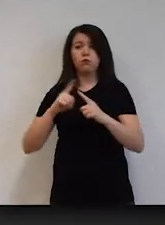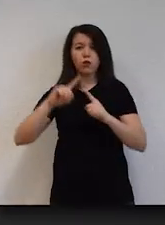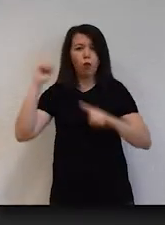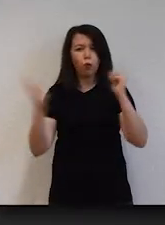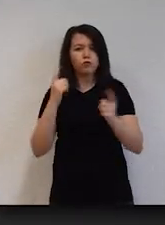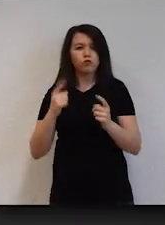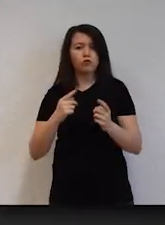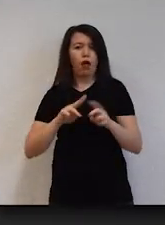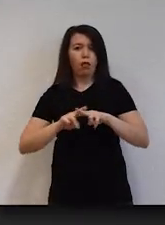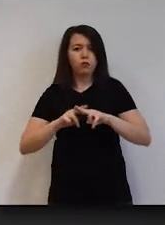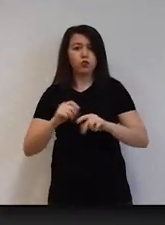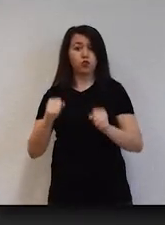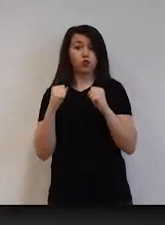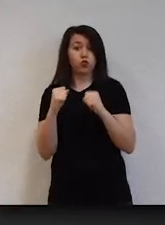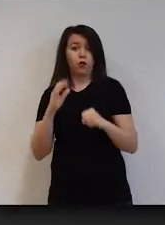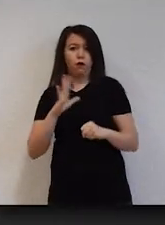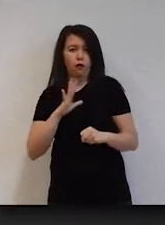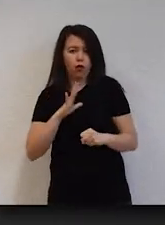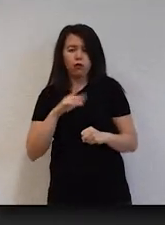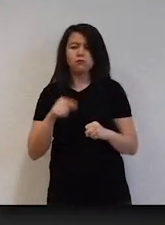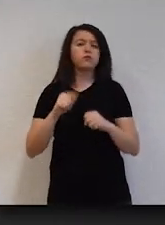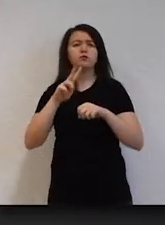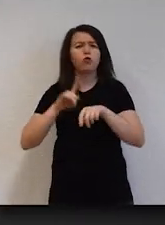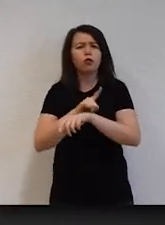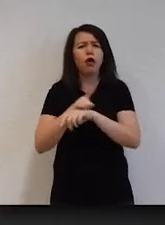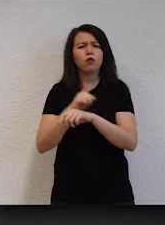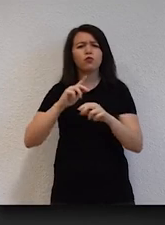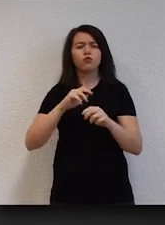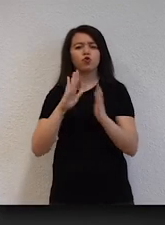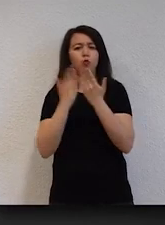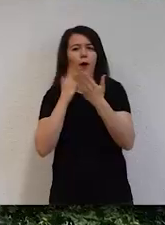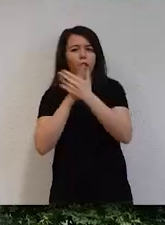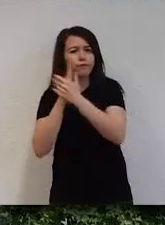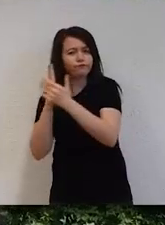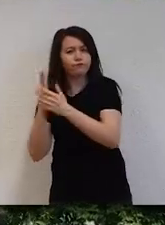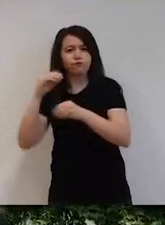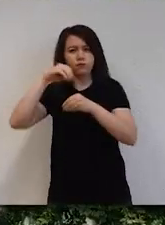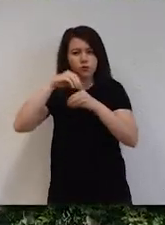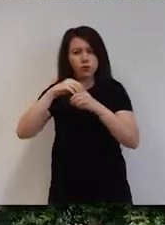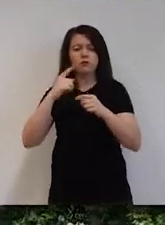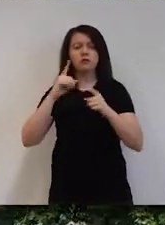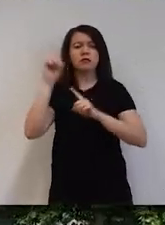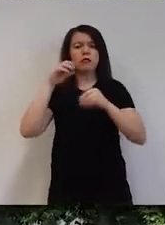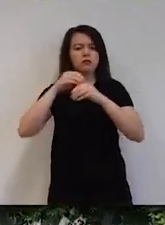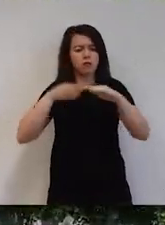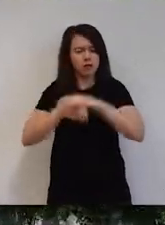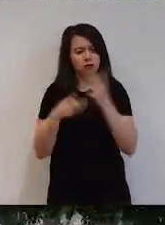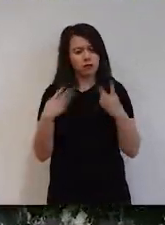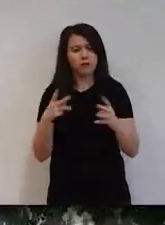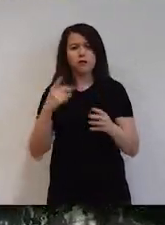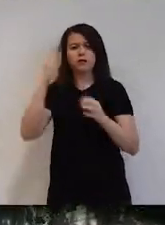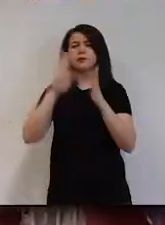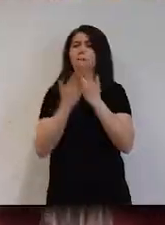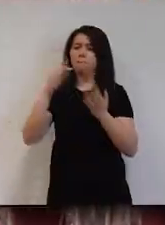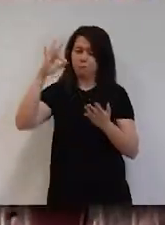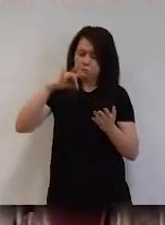elektronik kaynak koleksiyonu, nitelikli hizmetleri ile 24 saat hizmet veren kütüphanelerimize online olarak ulaşabilir,